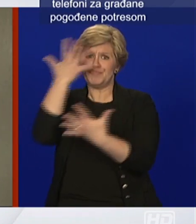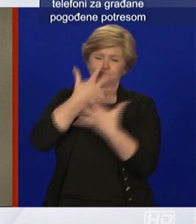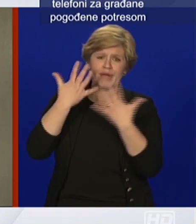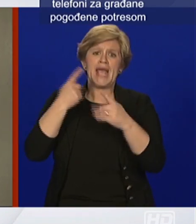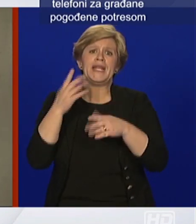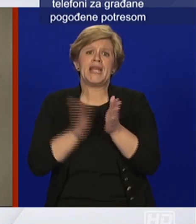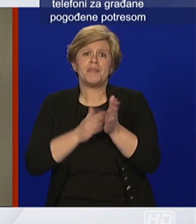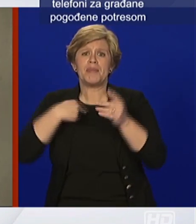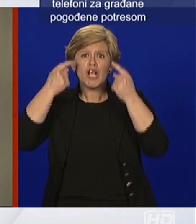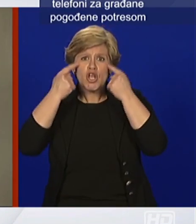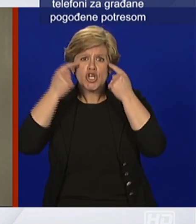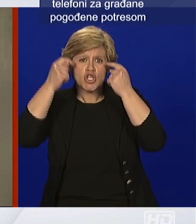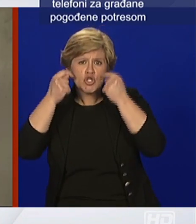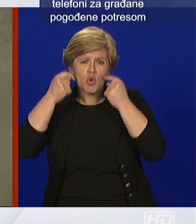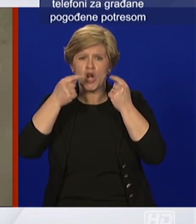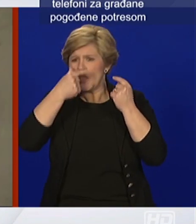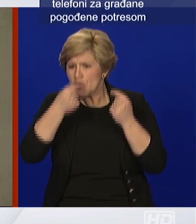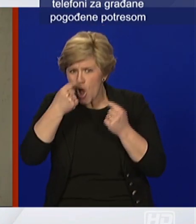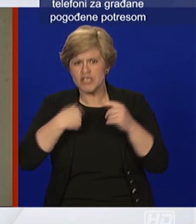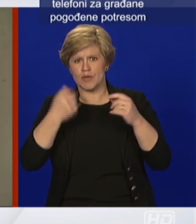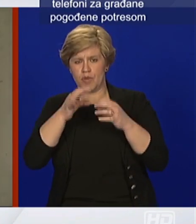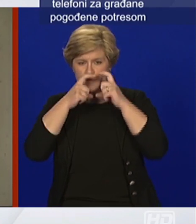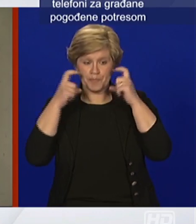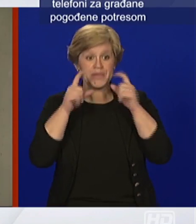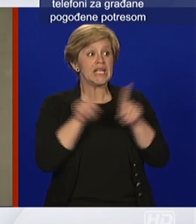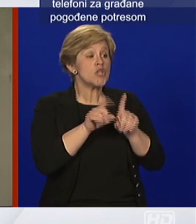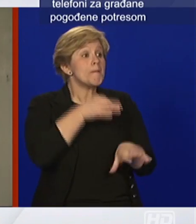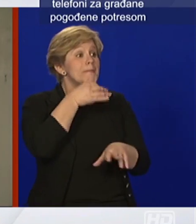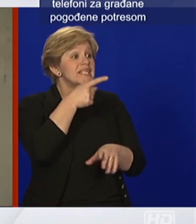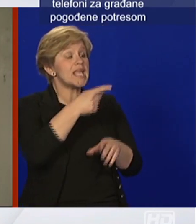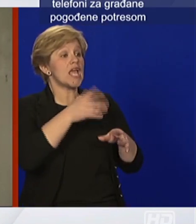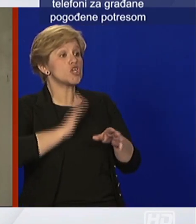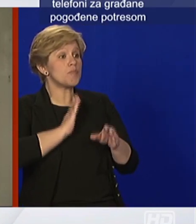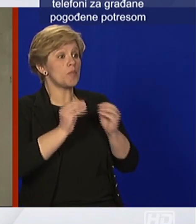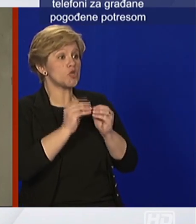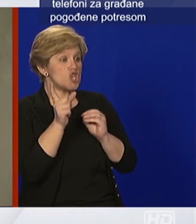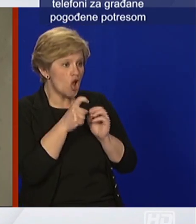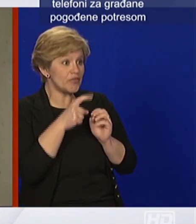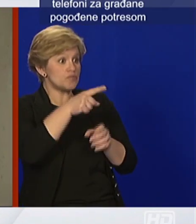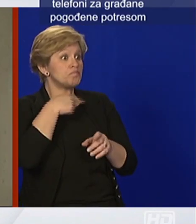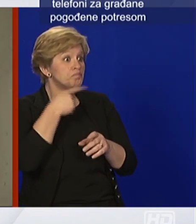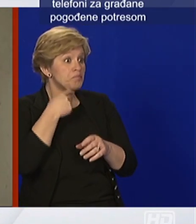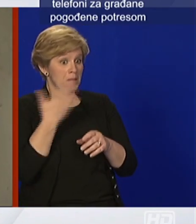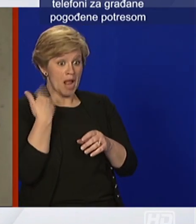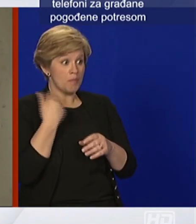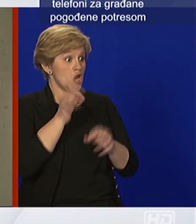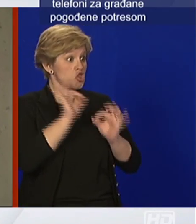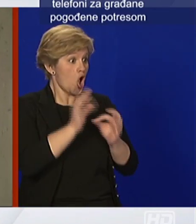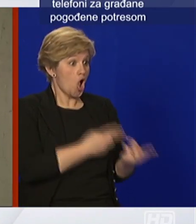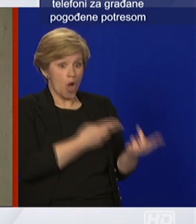lebičari imam pitanje za gospodina Božinović dakle vi ste malo prije rekli da obskrba dobro funkcionira međutim